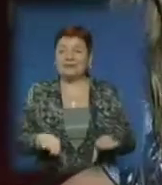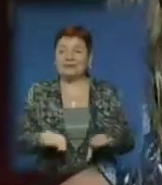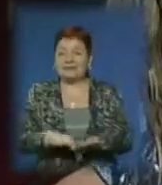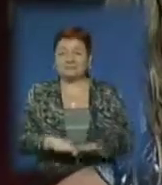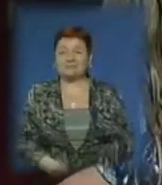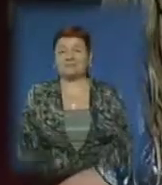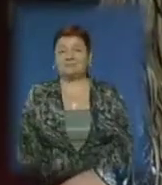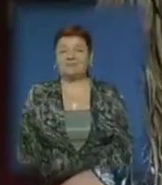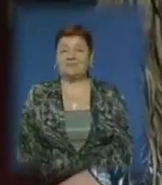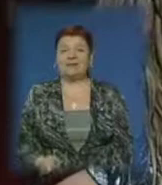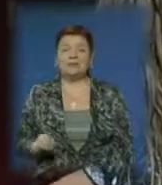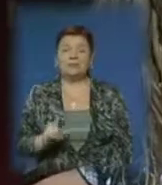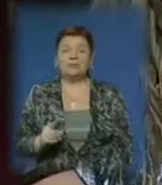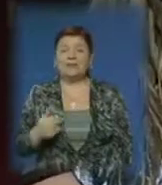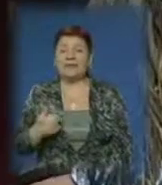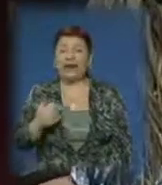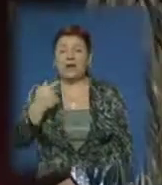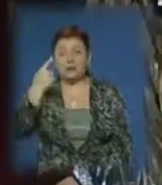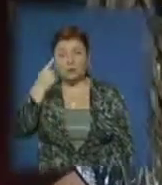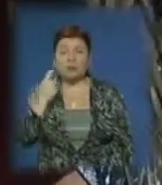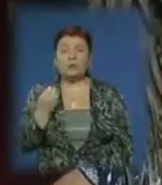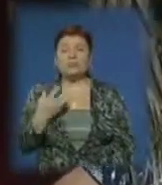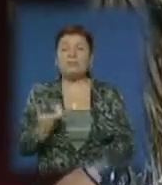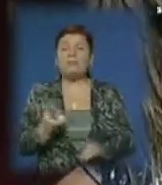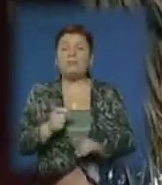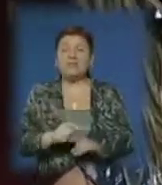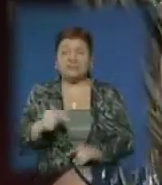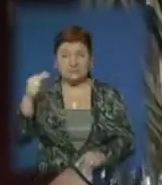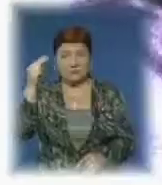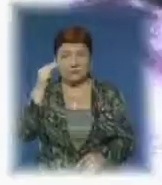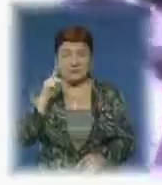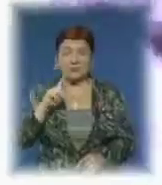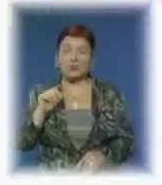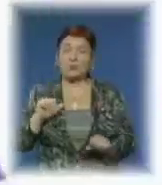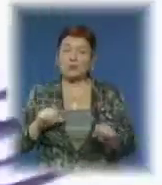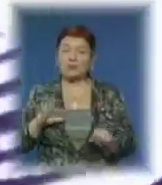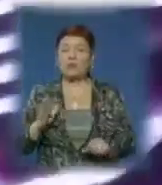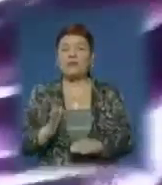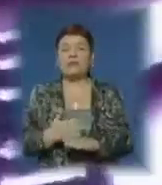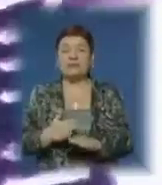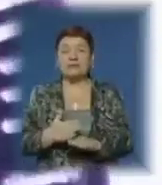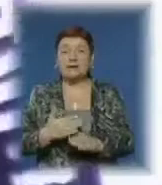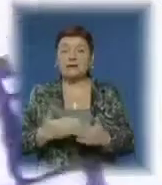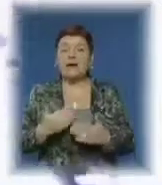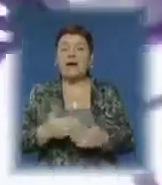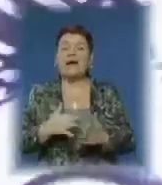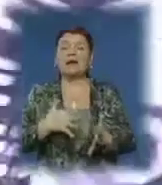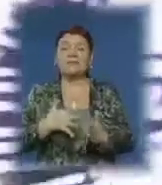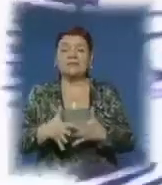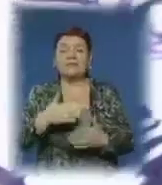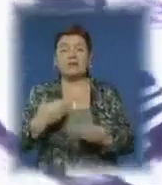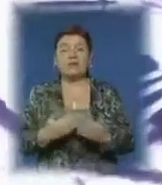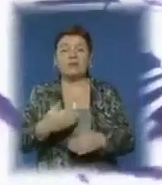Такий, ну не те, що бар'єр. Я думаю, що мені треба ще більше навчитися, щоб вже можна було ділитися. Незабаром художниця планує реалізувати новий